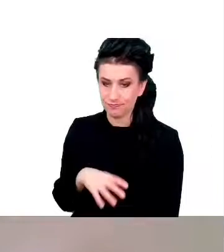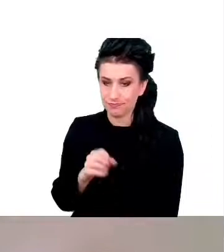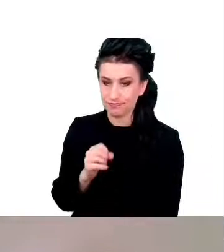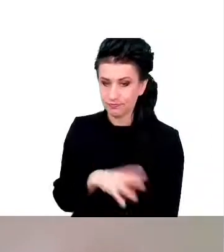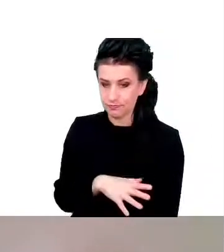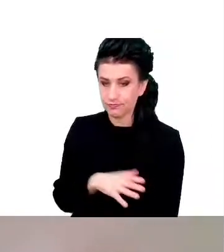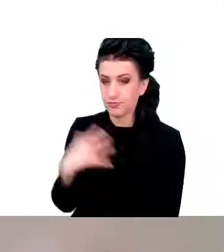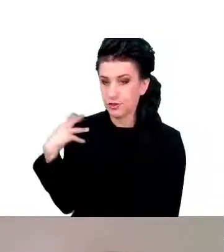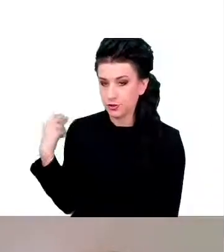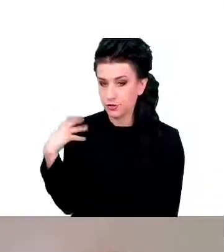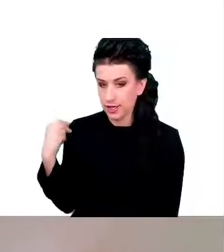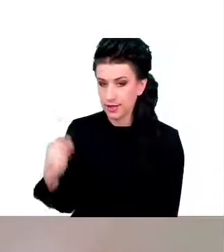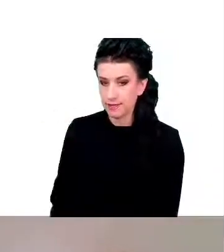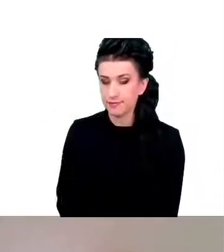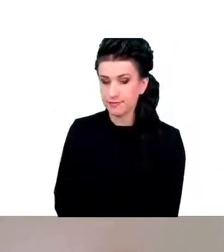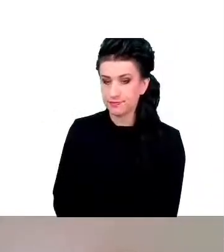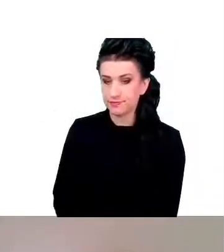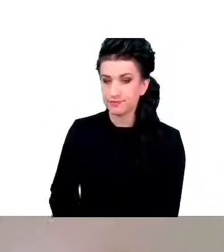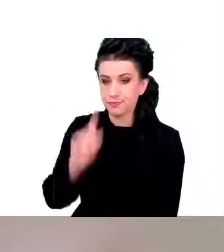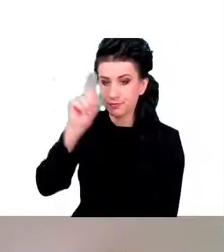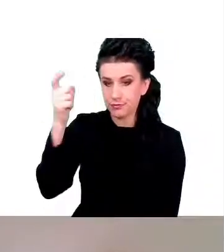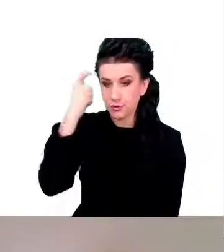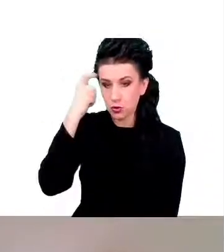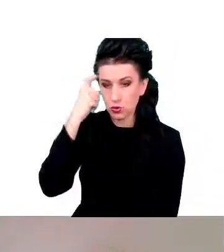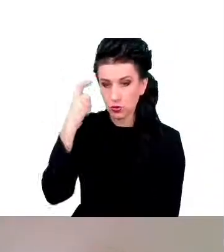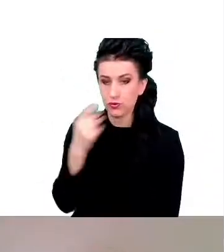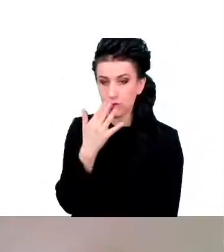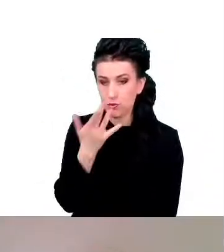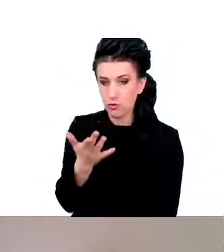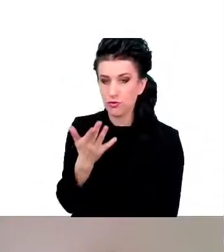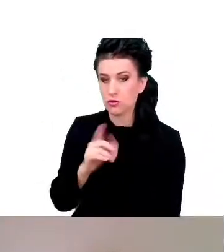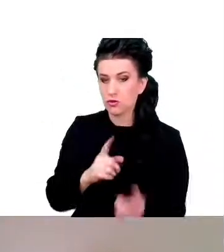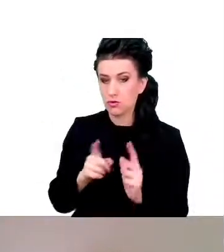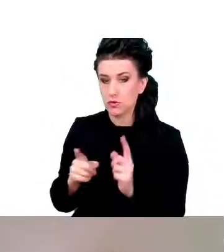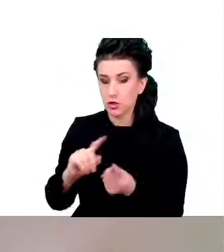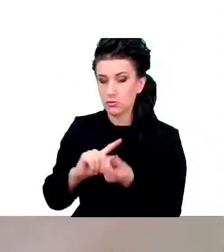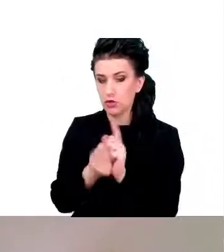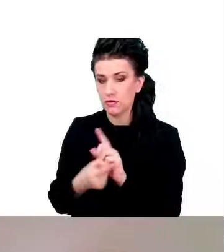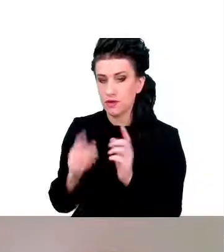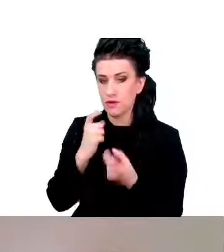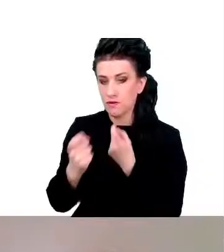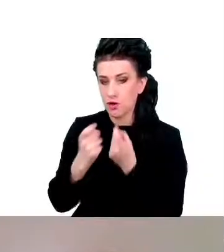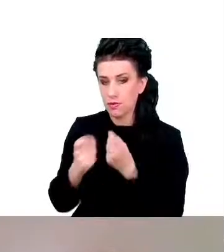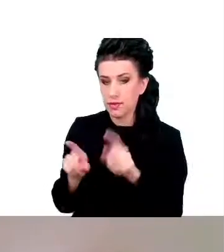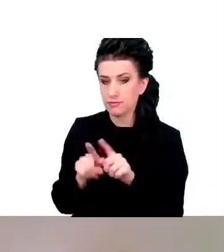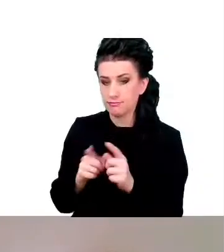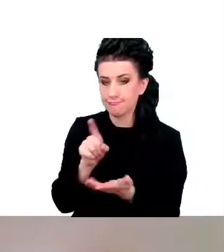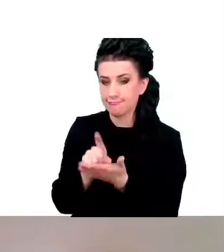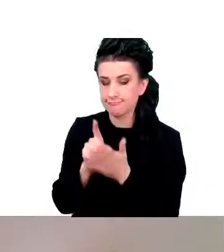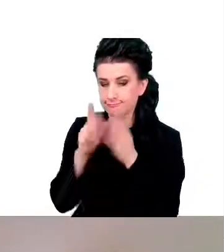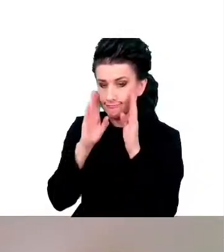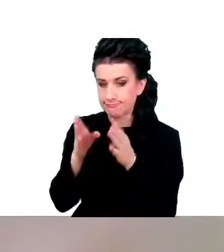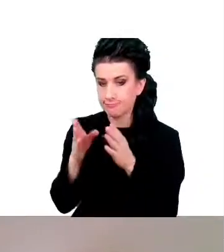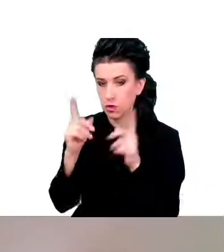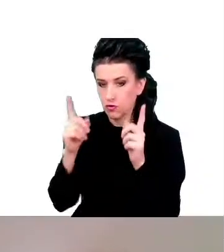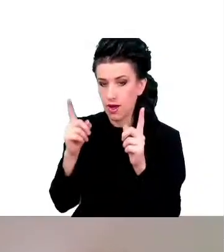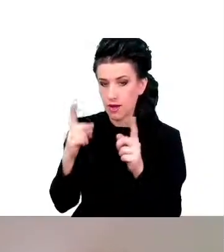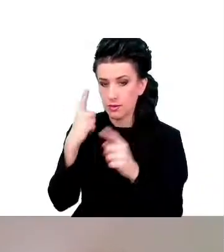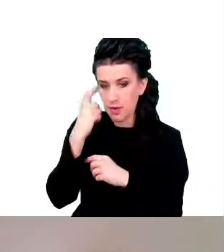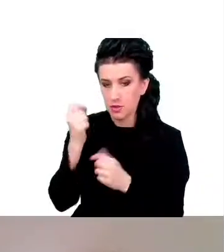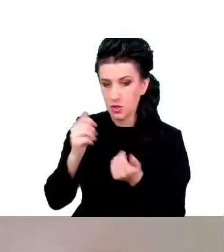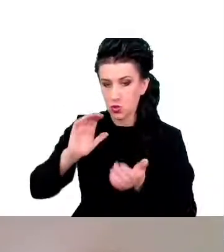to są przede wszystkim szybkość przetwarzania informacji, zdolność utrzymywania uwagi, pamięć krótkotrwała.